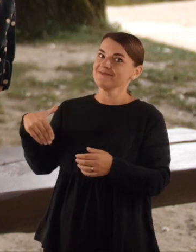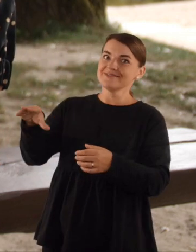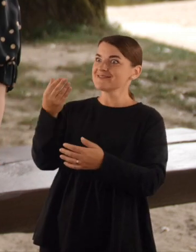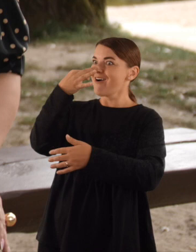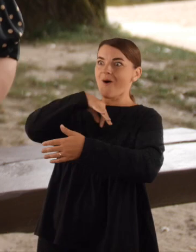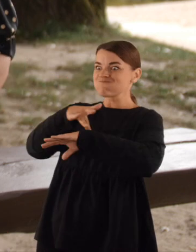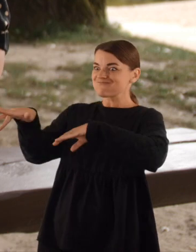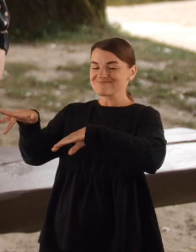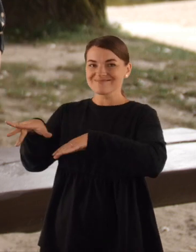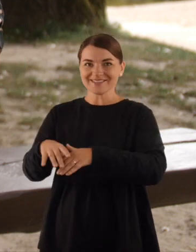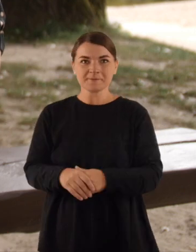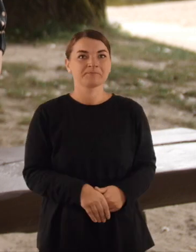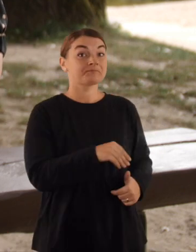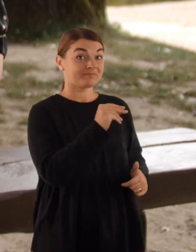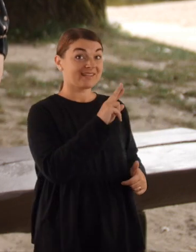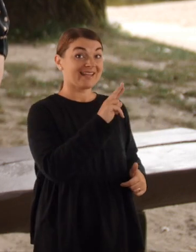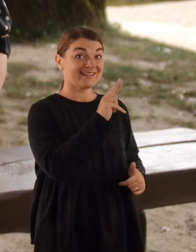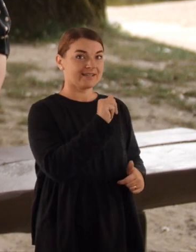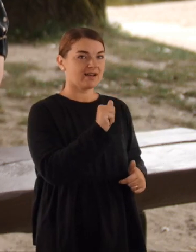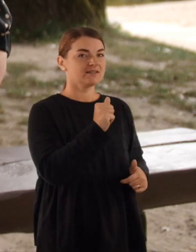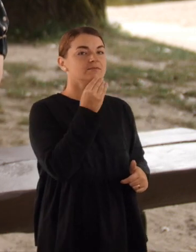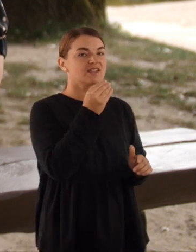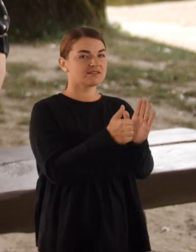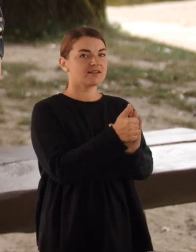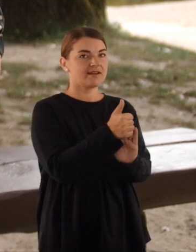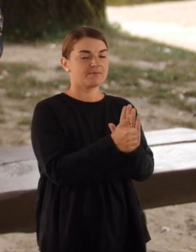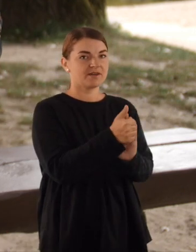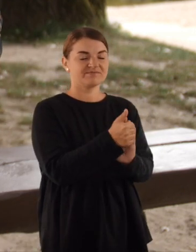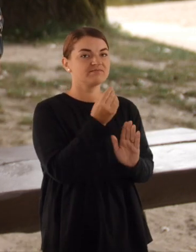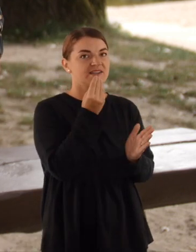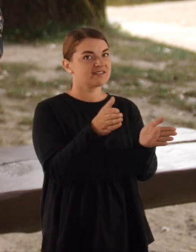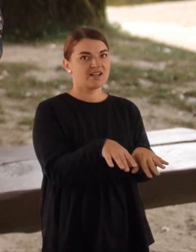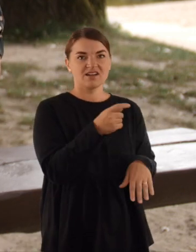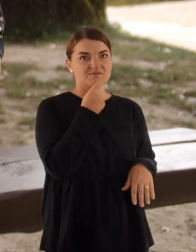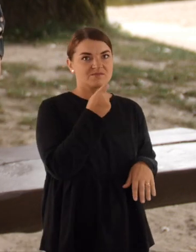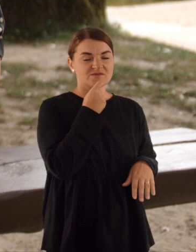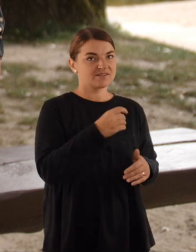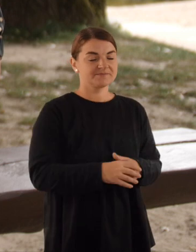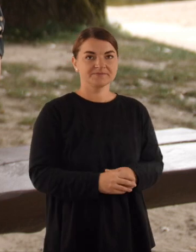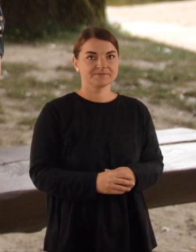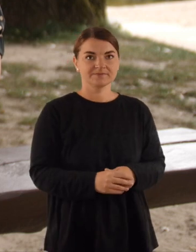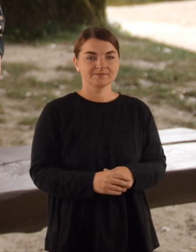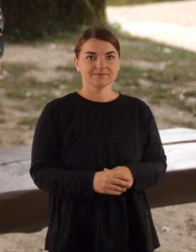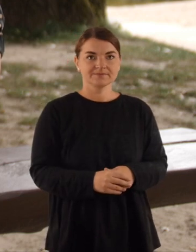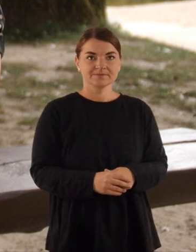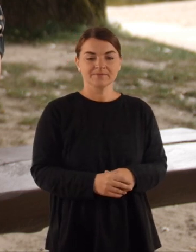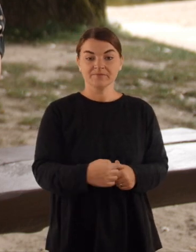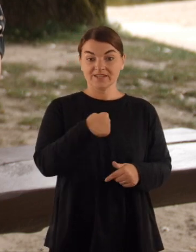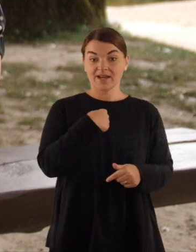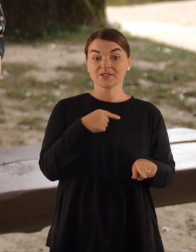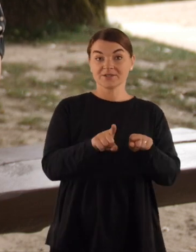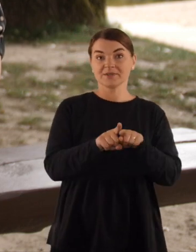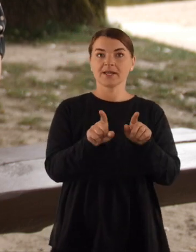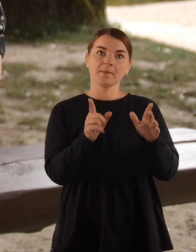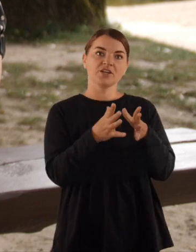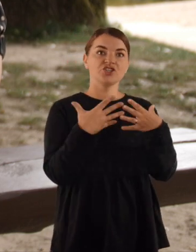suvalgau. Tikrųjų, Erika, tai inti su maistu, tai maisto didžiausia pagarbą jaučia. Bet mūsų realiai maistų labai mažai išsimeta ir be to, aš esu